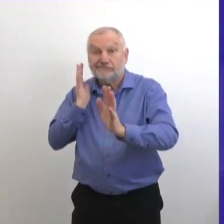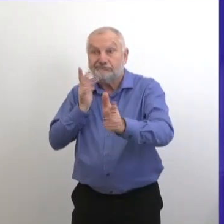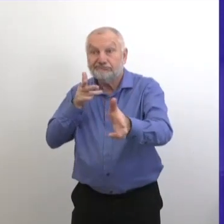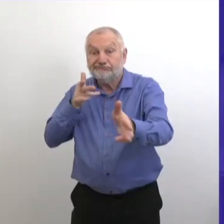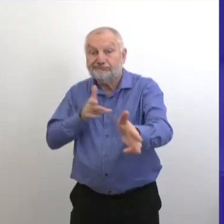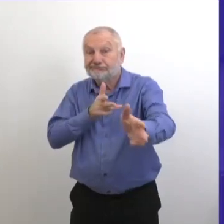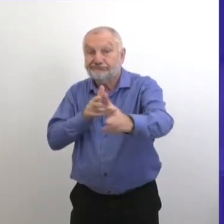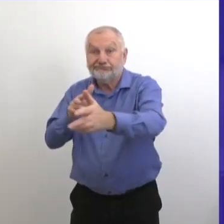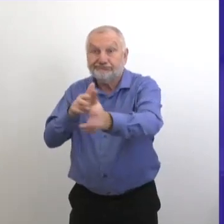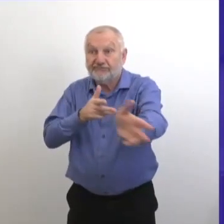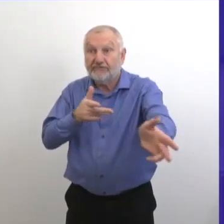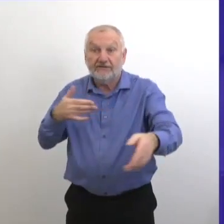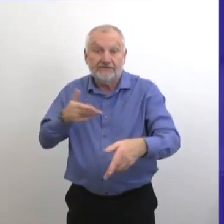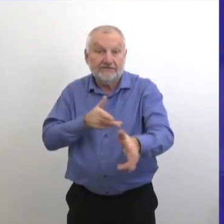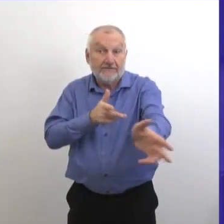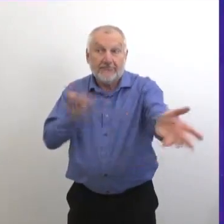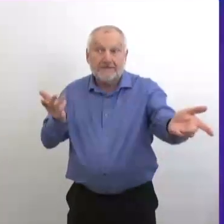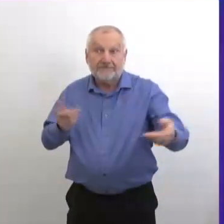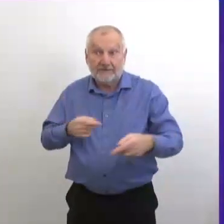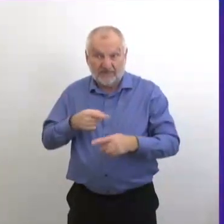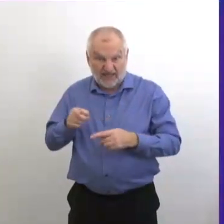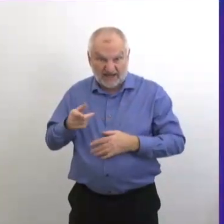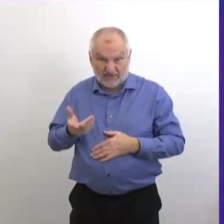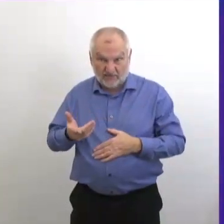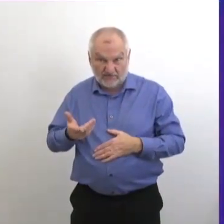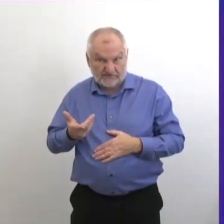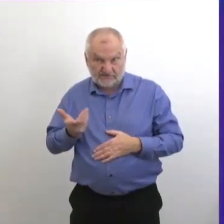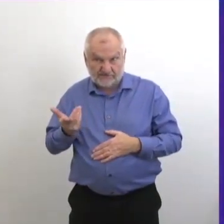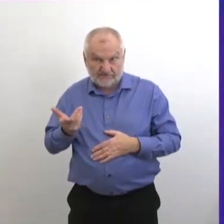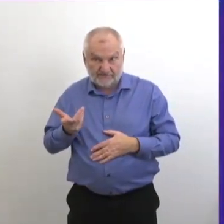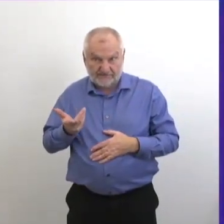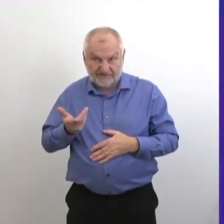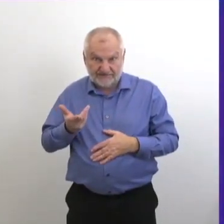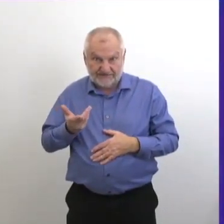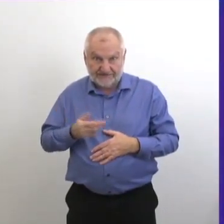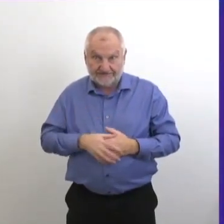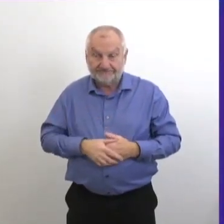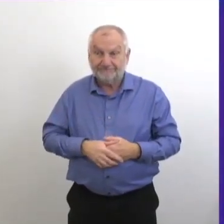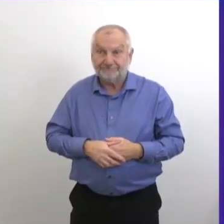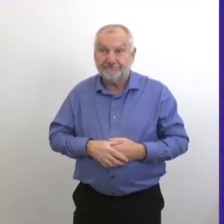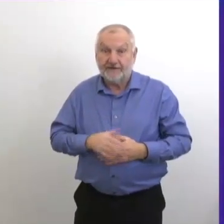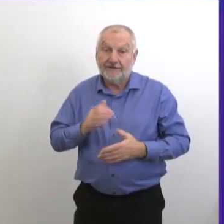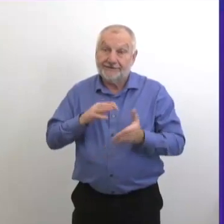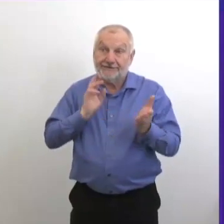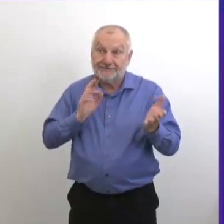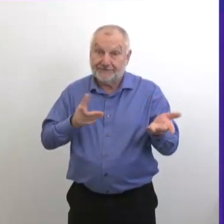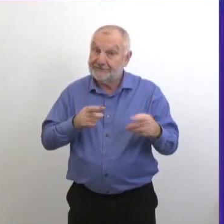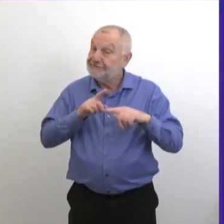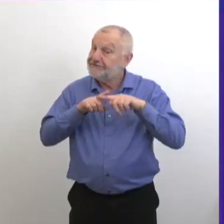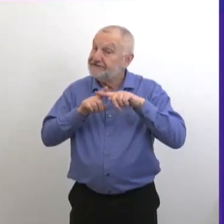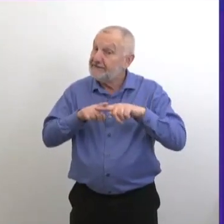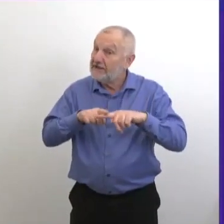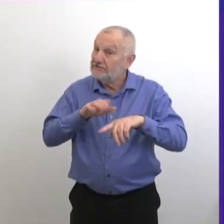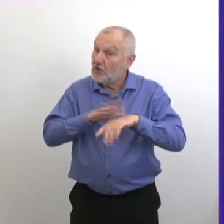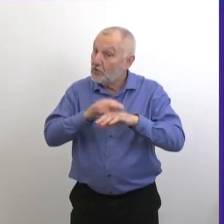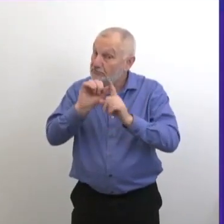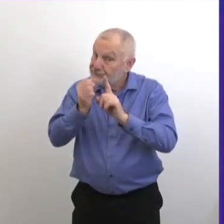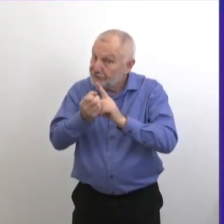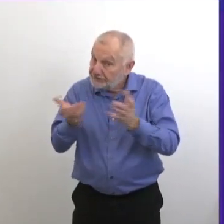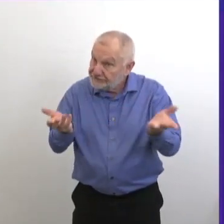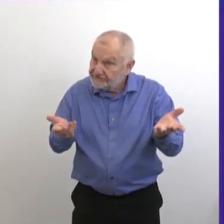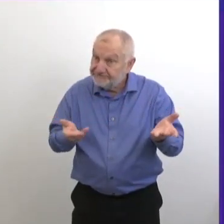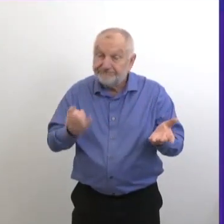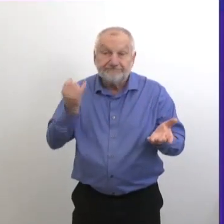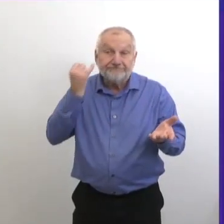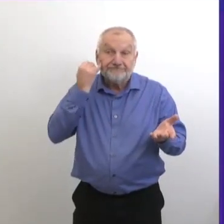'aller faire du magasinage. Alors, pourriez-vous me donner des exemples ? Alors, franchement, ça dépend des circonstances. Si vous aviez une manifestation